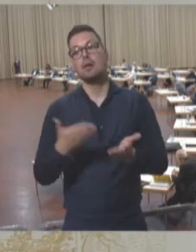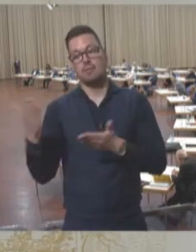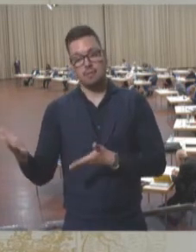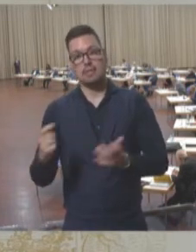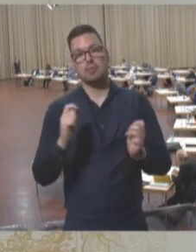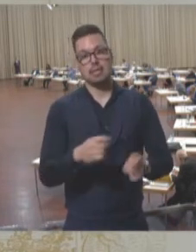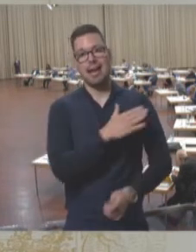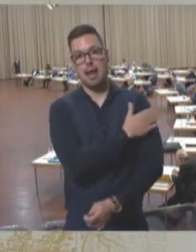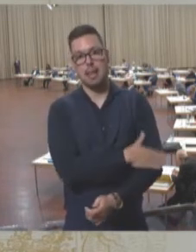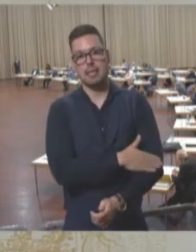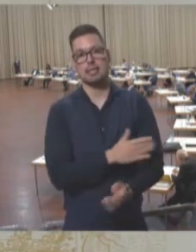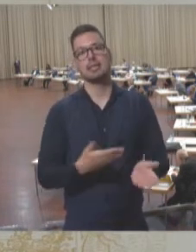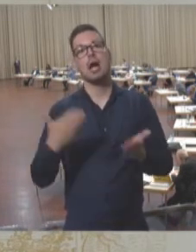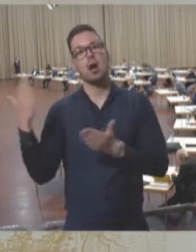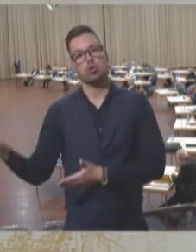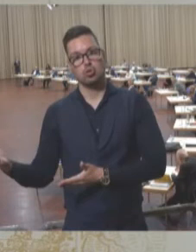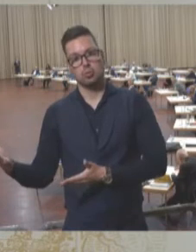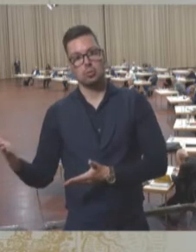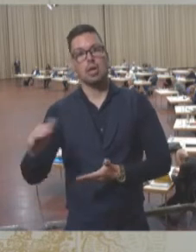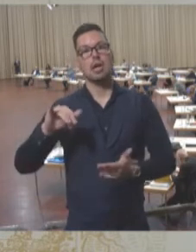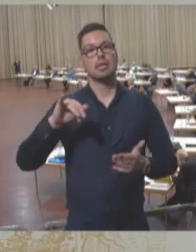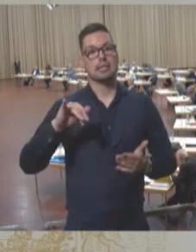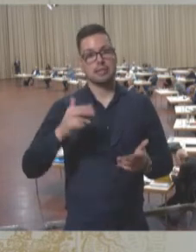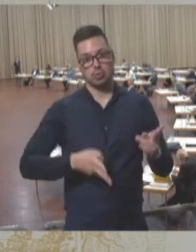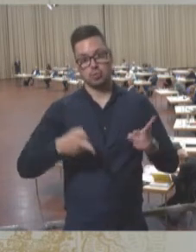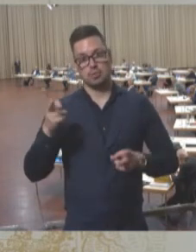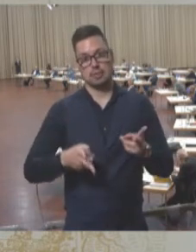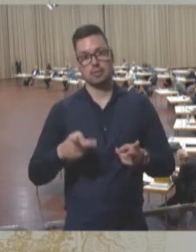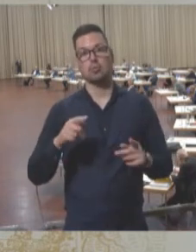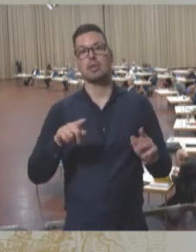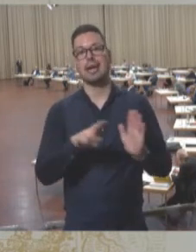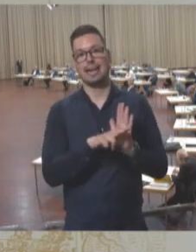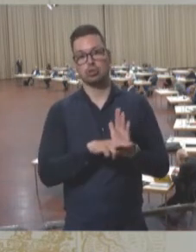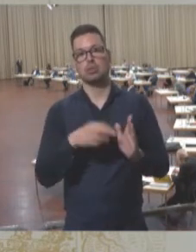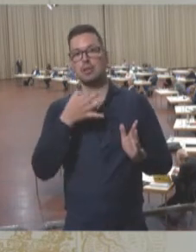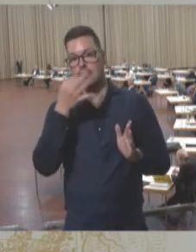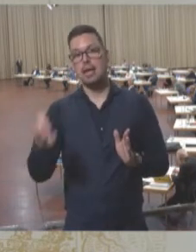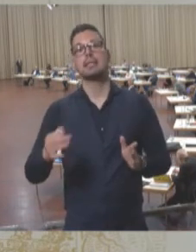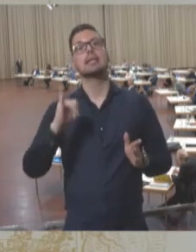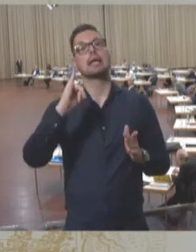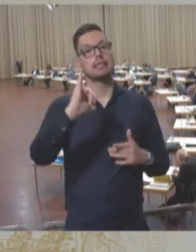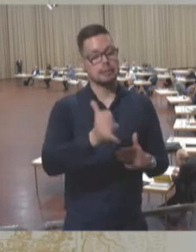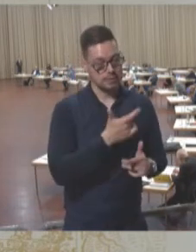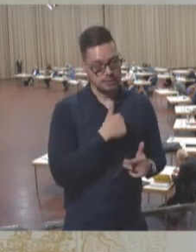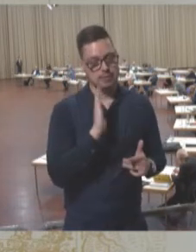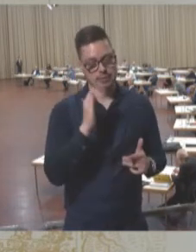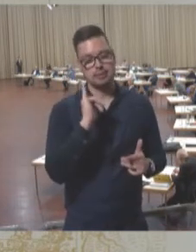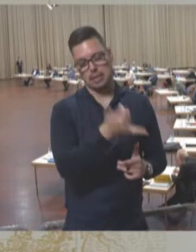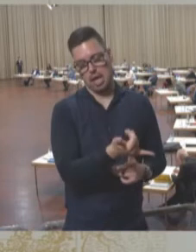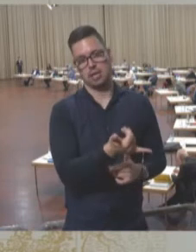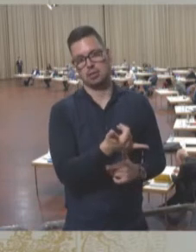Antrages der Linken in den Ausschuss für Justiz, Verfassung und Rechtsfragen zustimmen und dort unter Beteiligung von